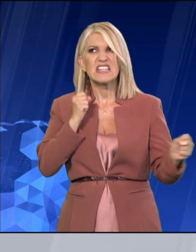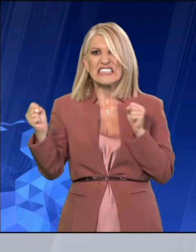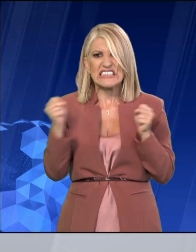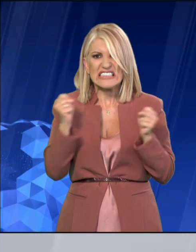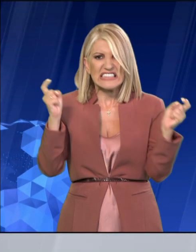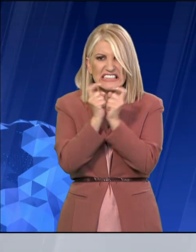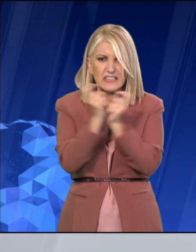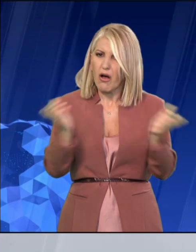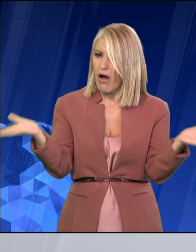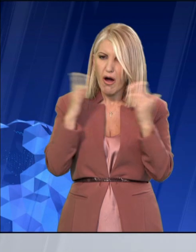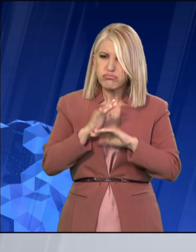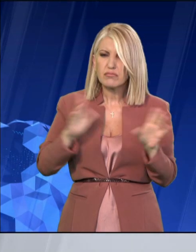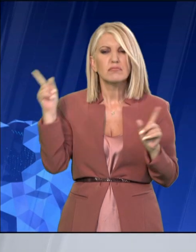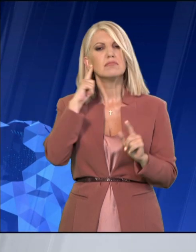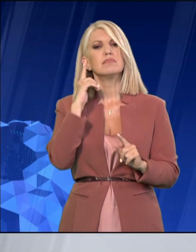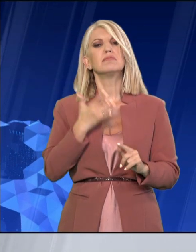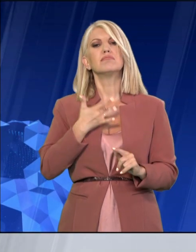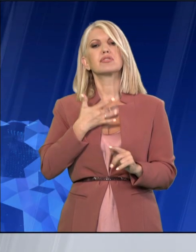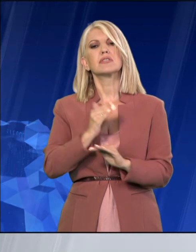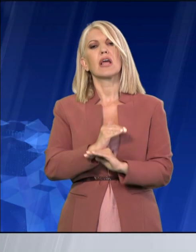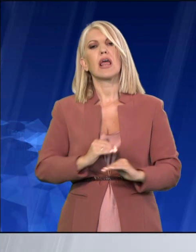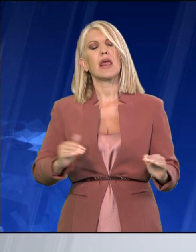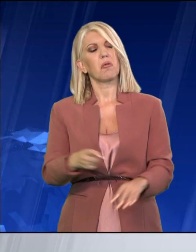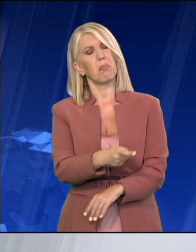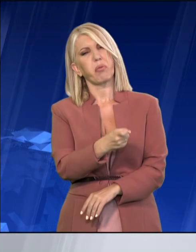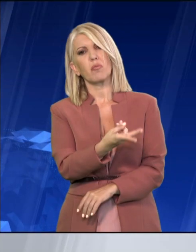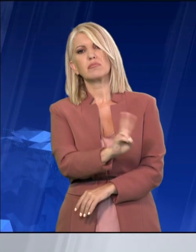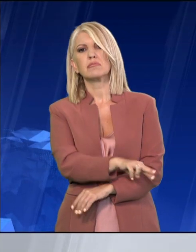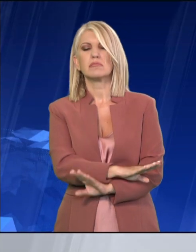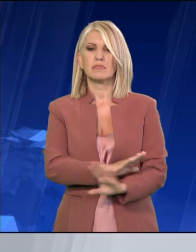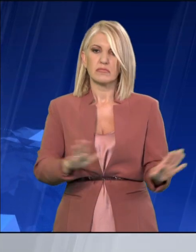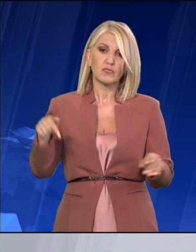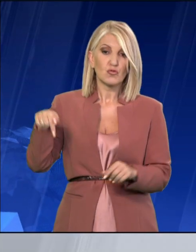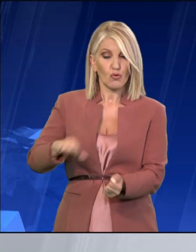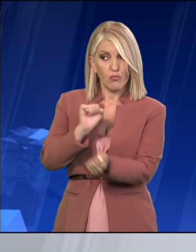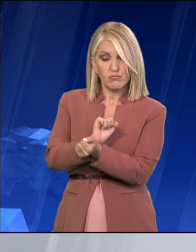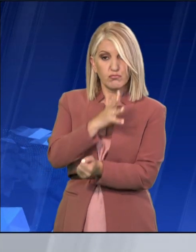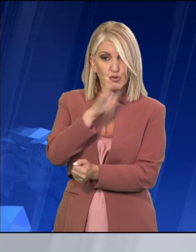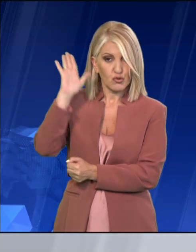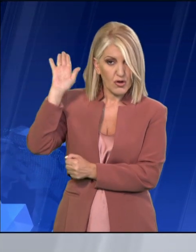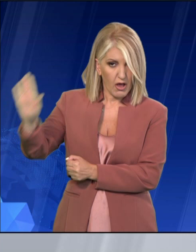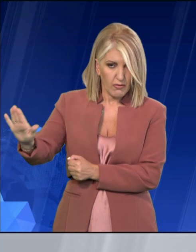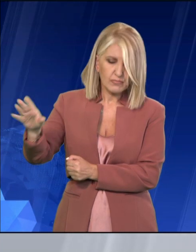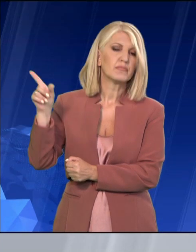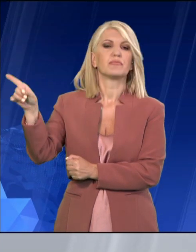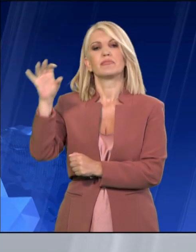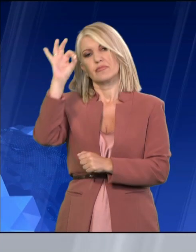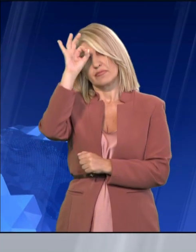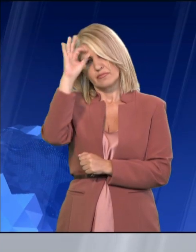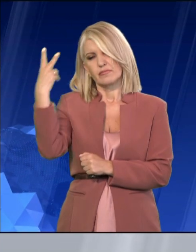ενώπιον της 6ης τακτικής ανακρίτειας Θεσσαλονίκης και μέχρι τότε θα παραμείνει κρατούμενο στη Γενική Αστυνομική Διεύθυνση.